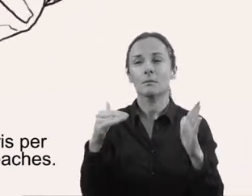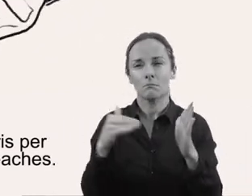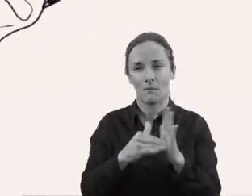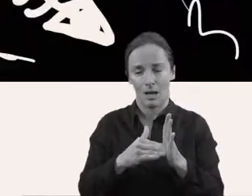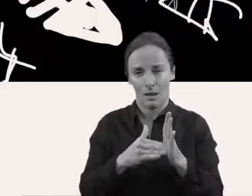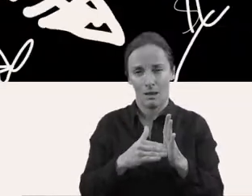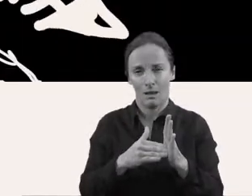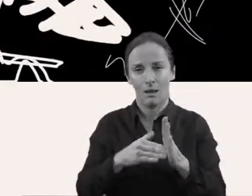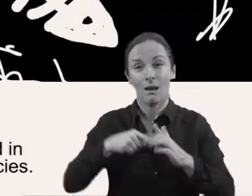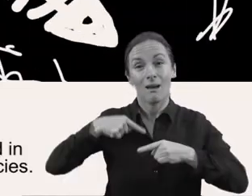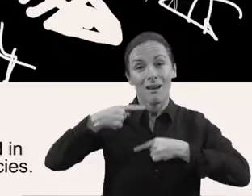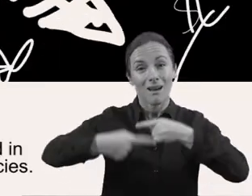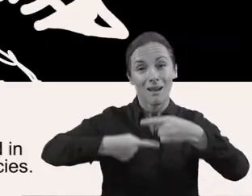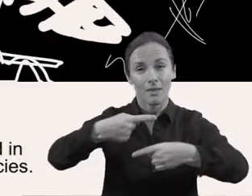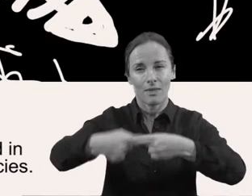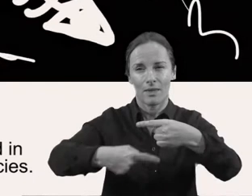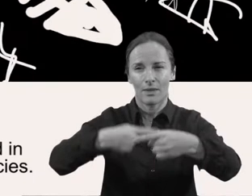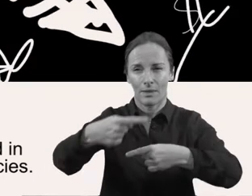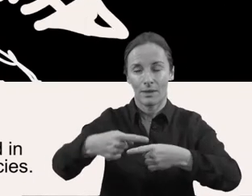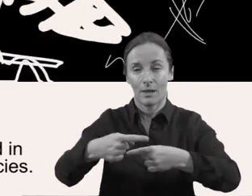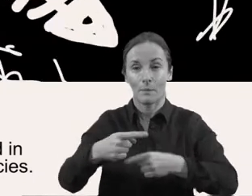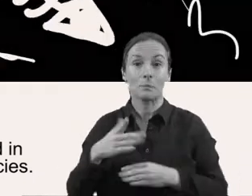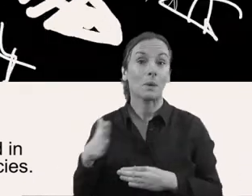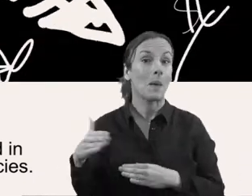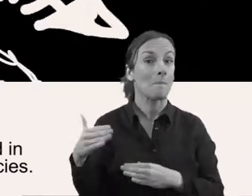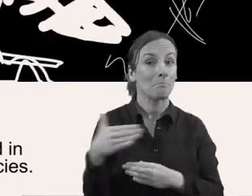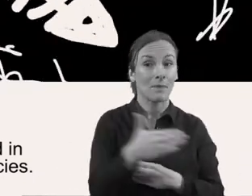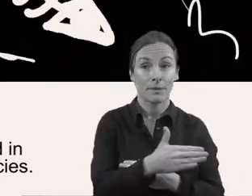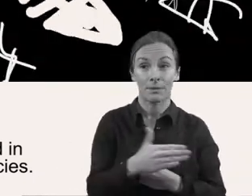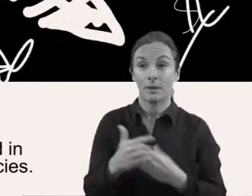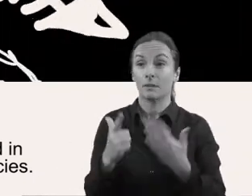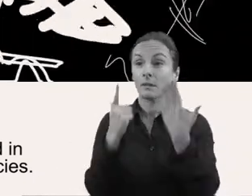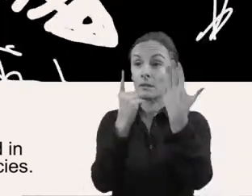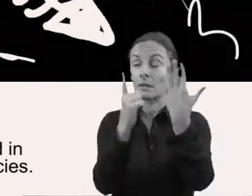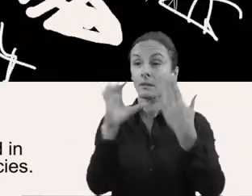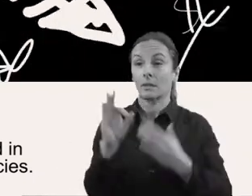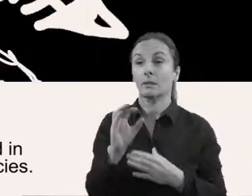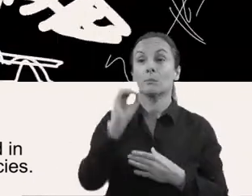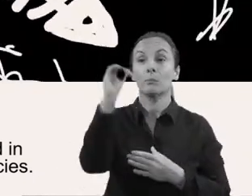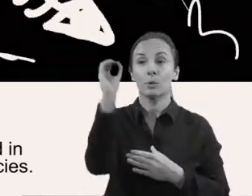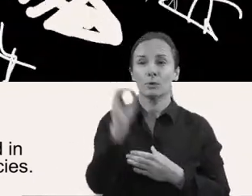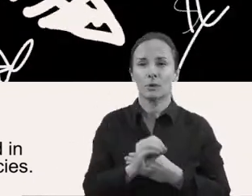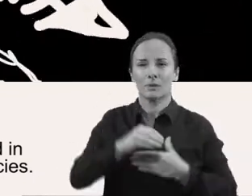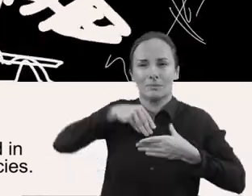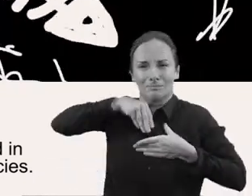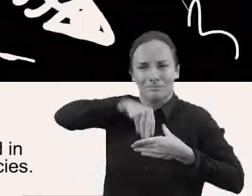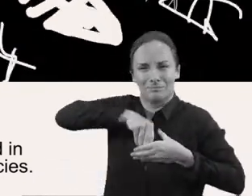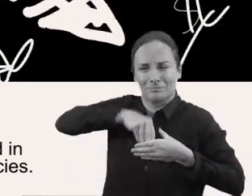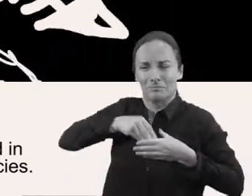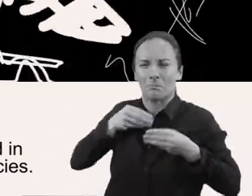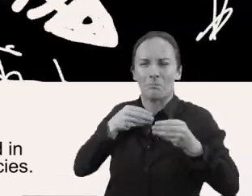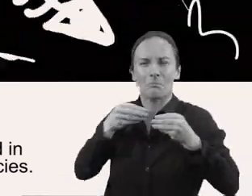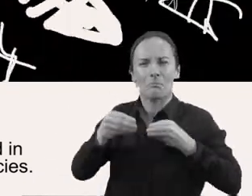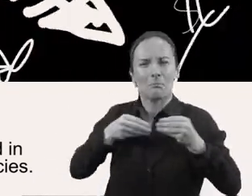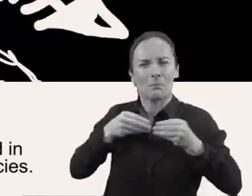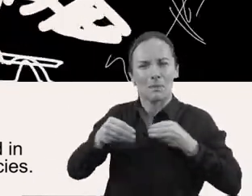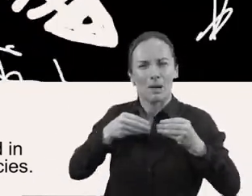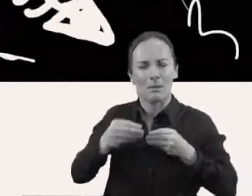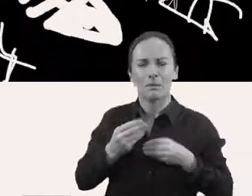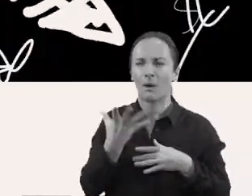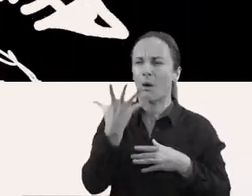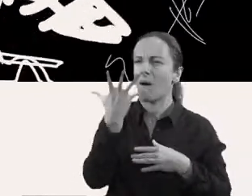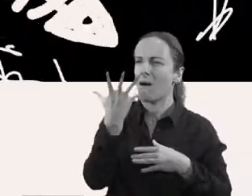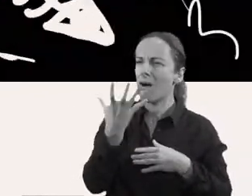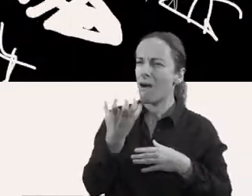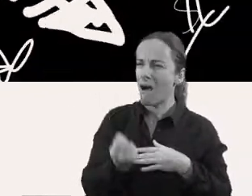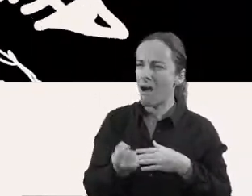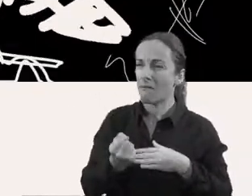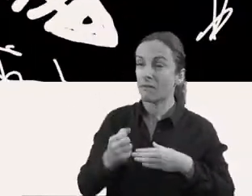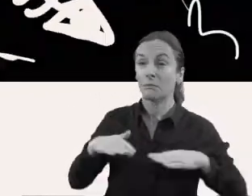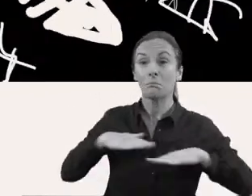quadrat. El 70% d'exemplars d'alguns peixos tenen trossets de plàstic a l'aparell digestiu.